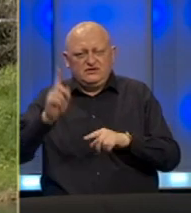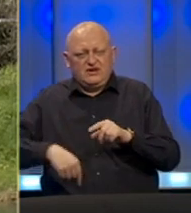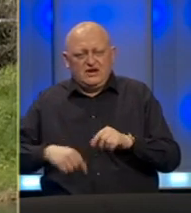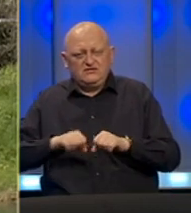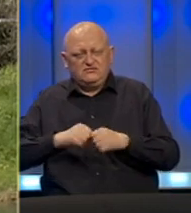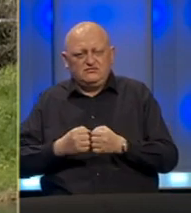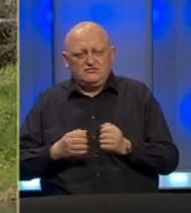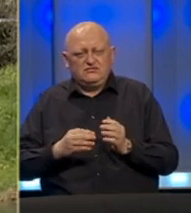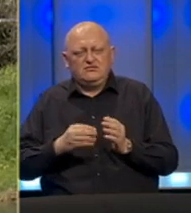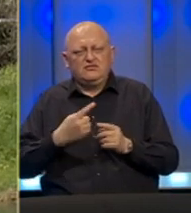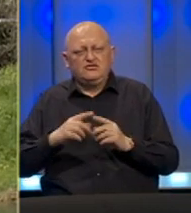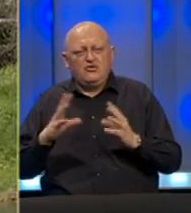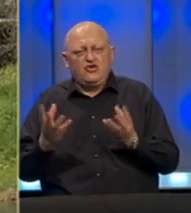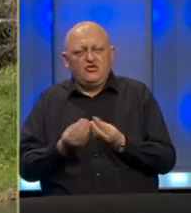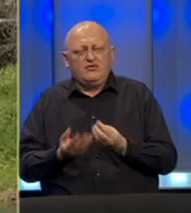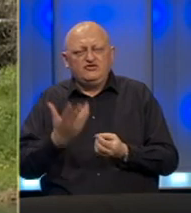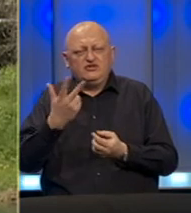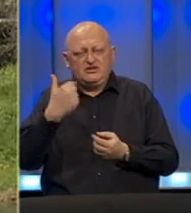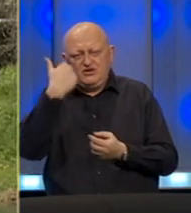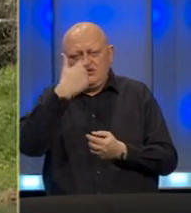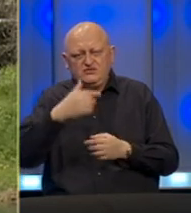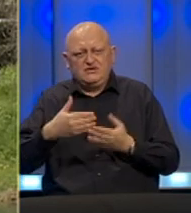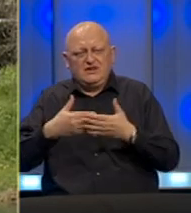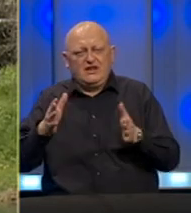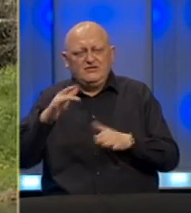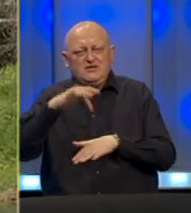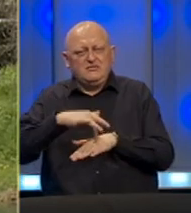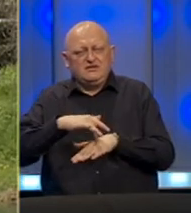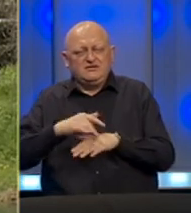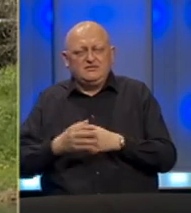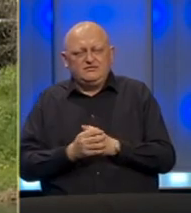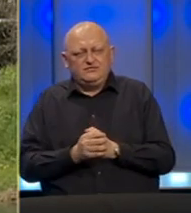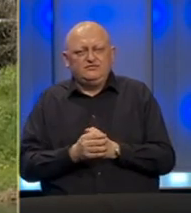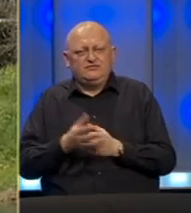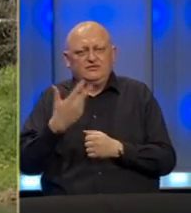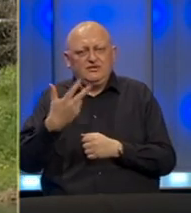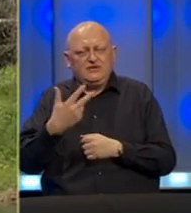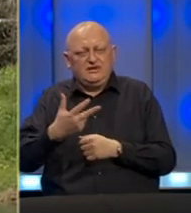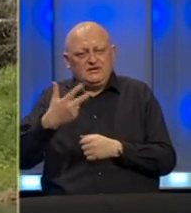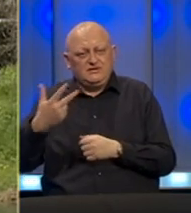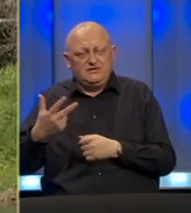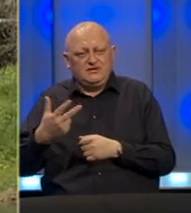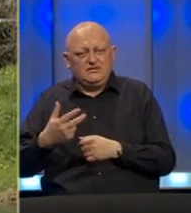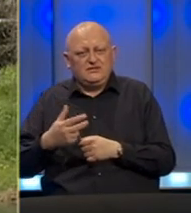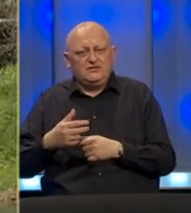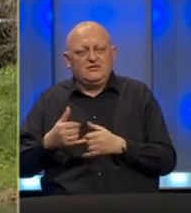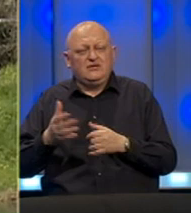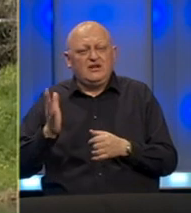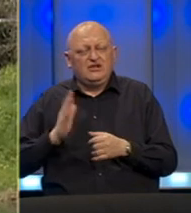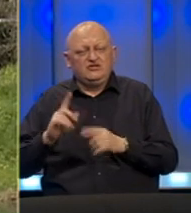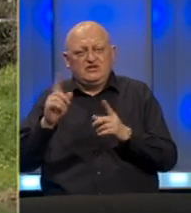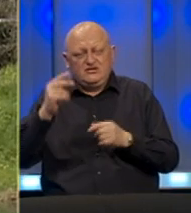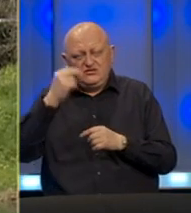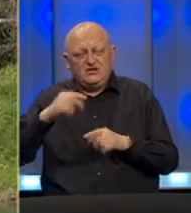naloga zbog okupljanja više od 3 osobe na javnim mjestima i 33 građane Republike